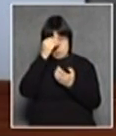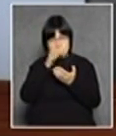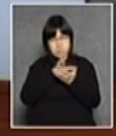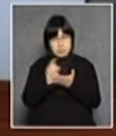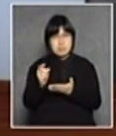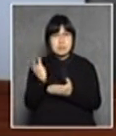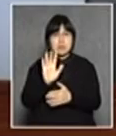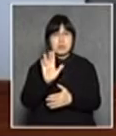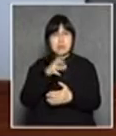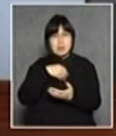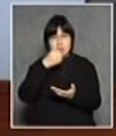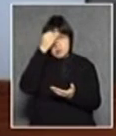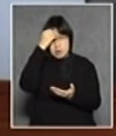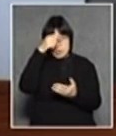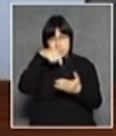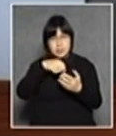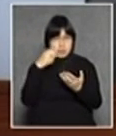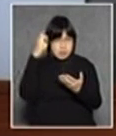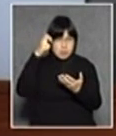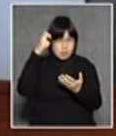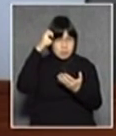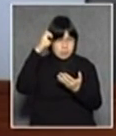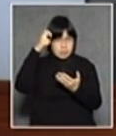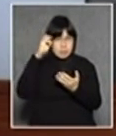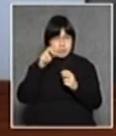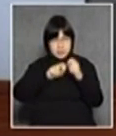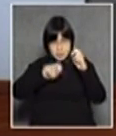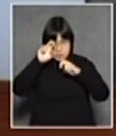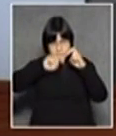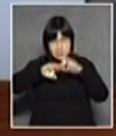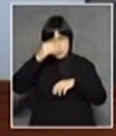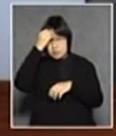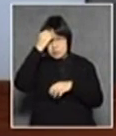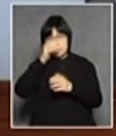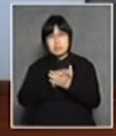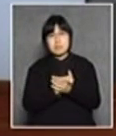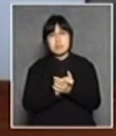說學那個中間的邏輯和理性主席